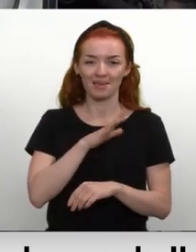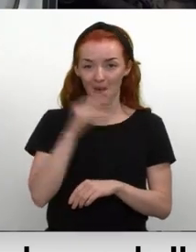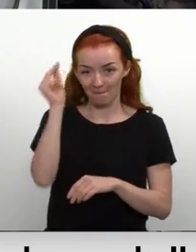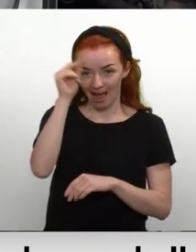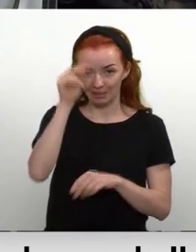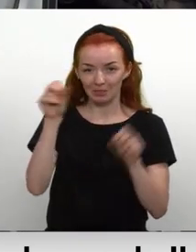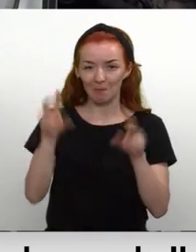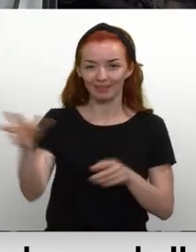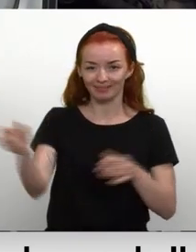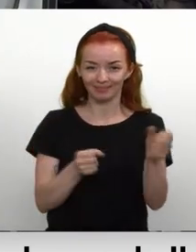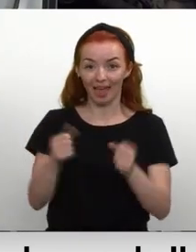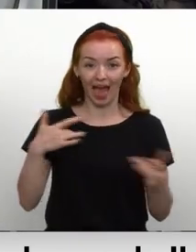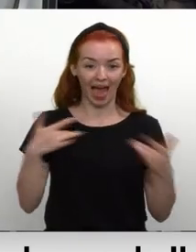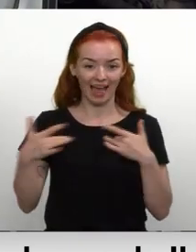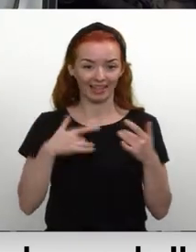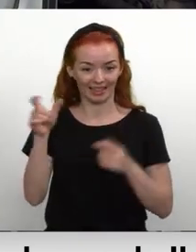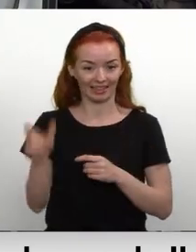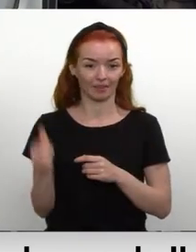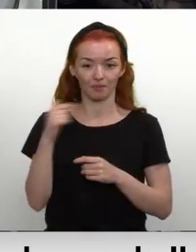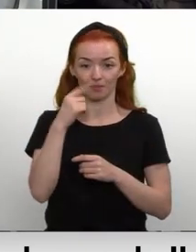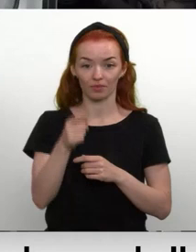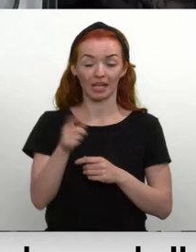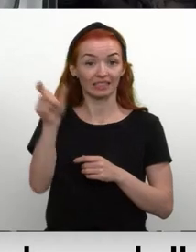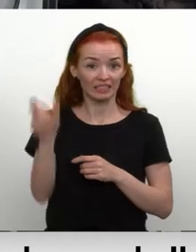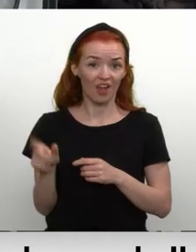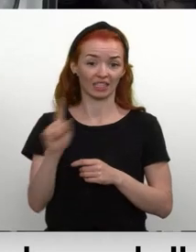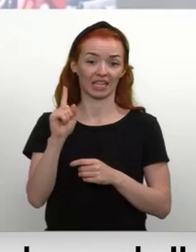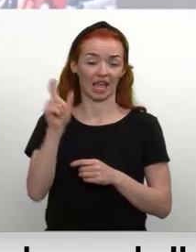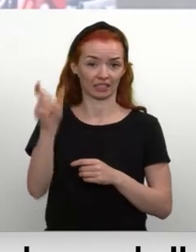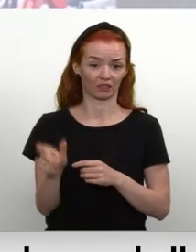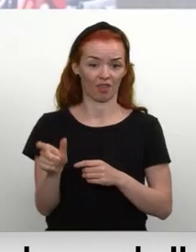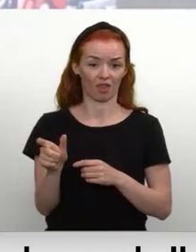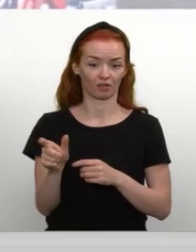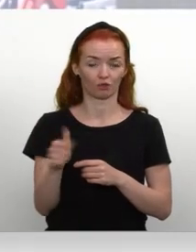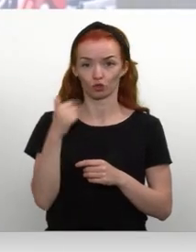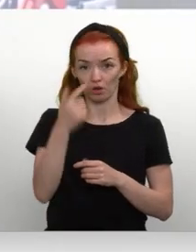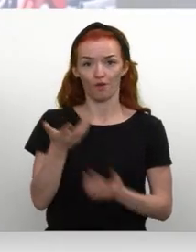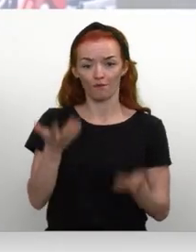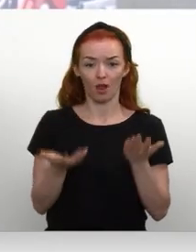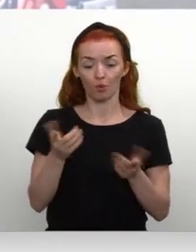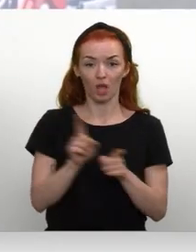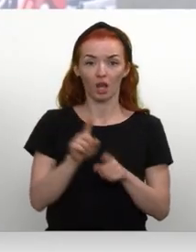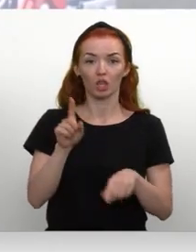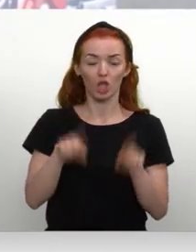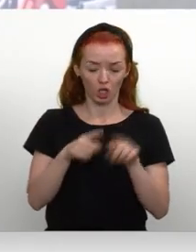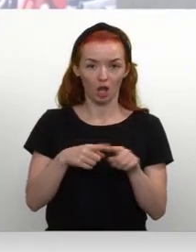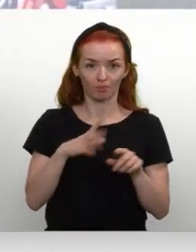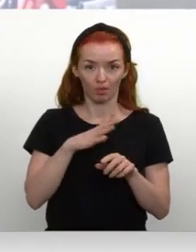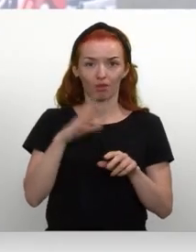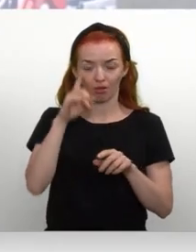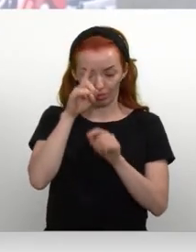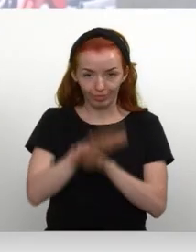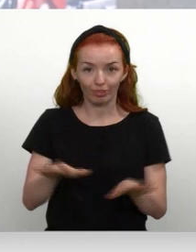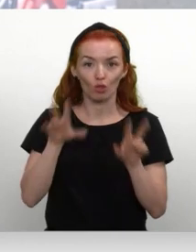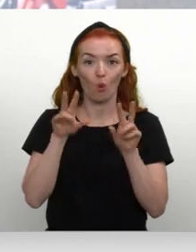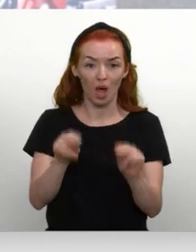iesaistīti aktīri. Tas darbnīgs, cilvēks, viņš ir tikai cilvēks. Viņš saka, varbūt pat dažreiz notic un arī kaut kādā